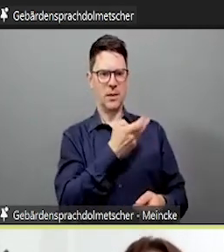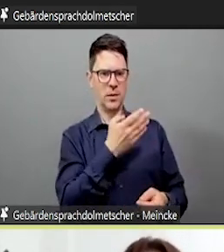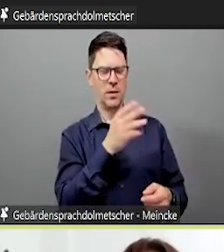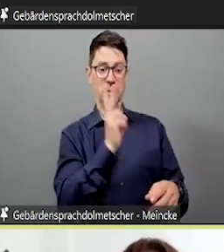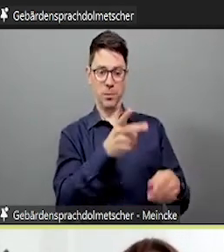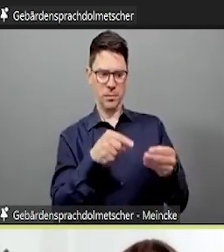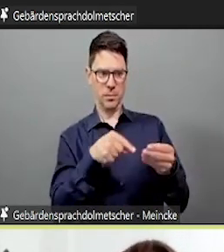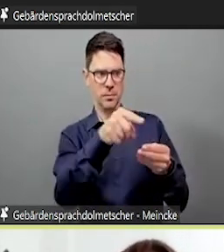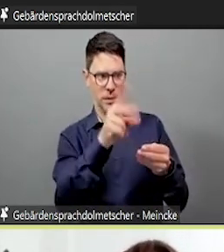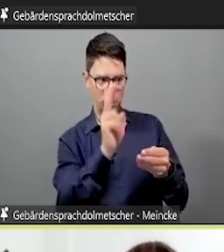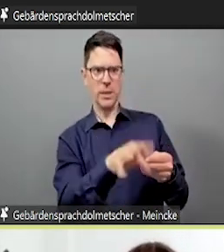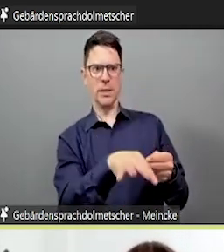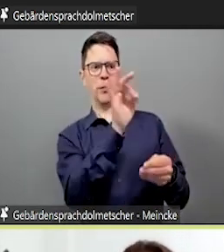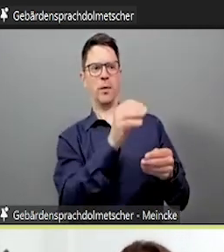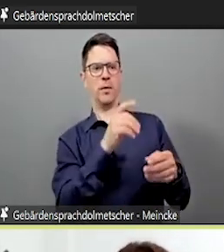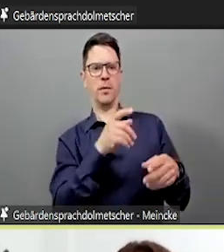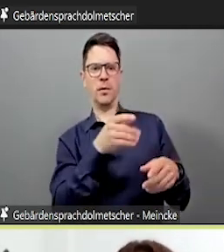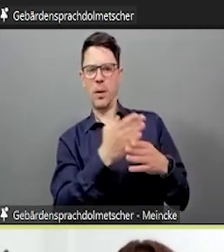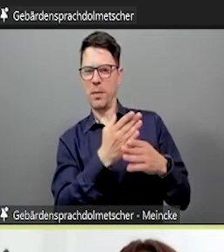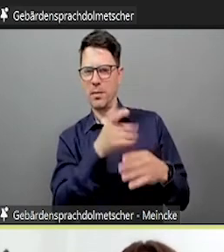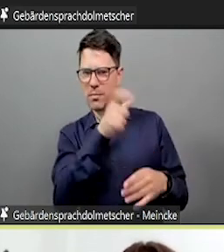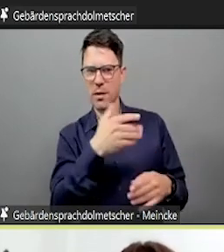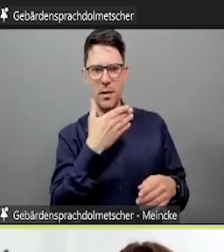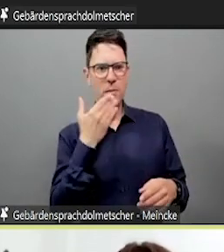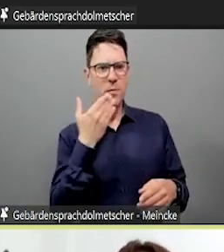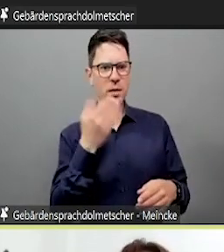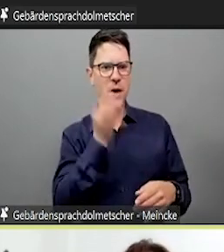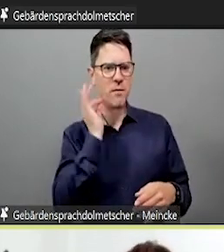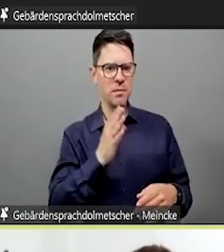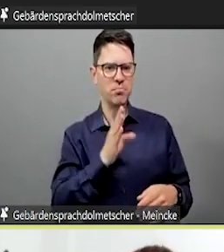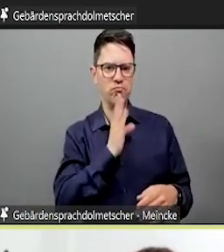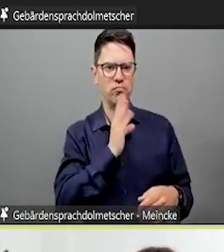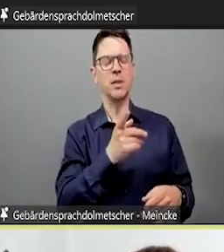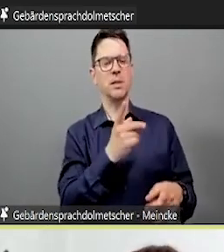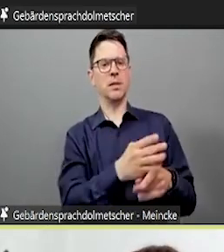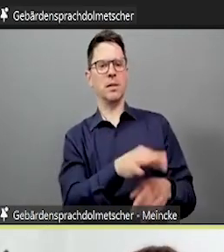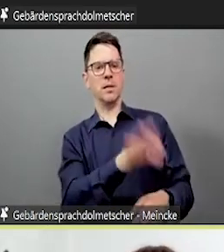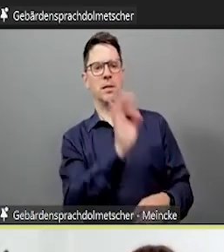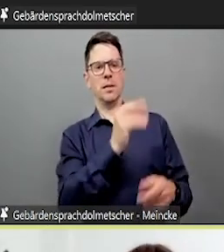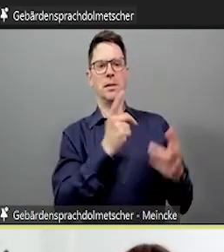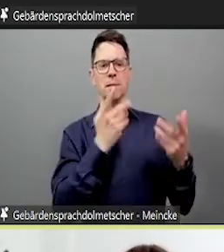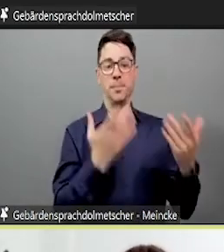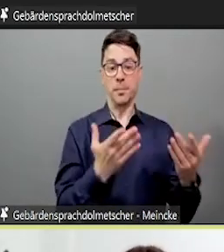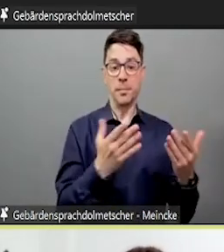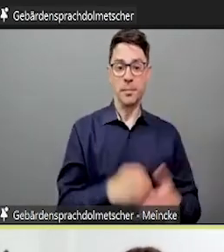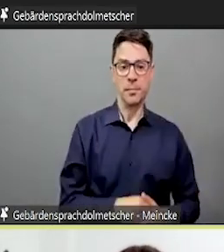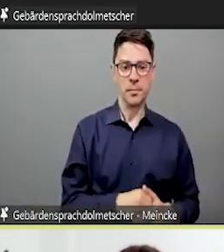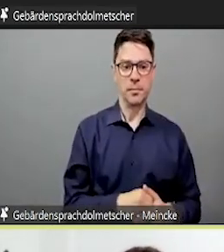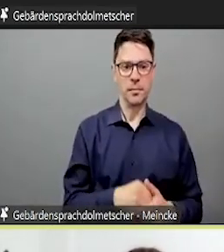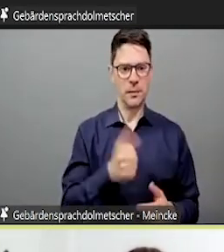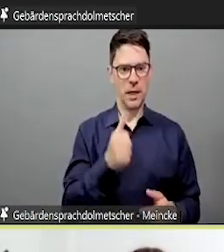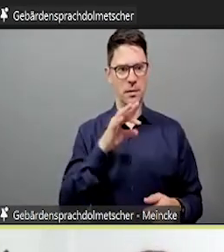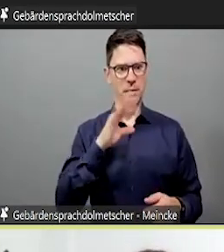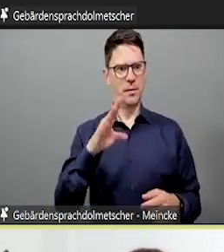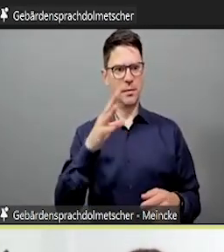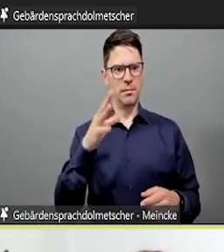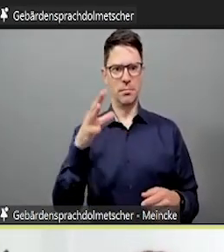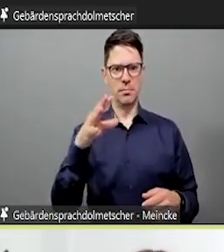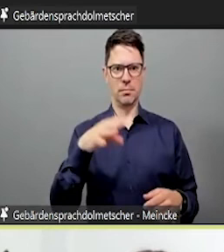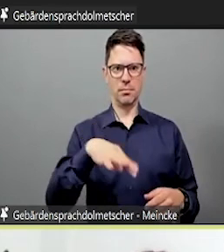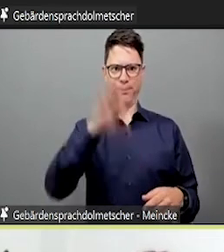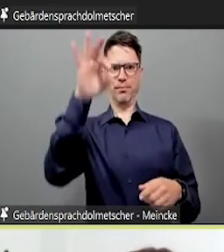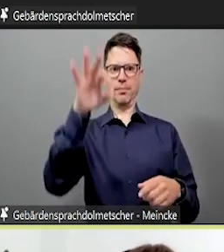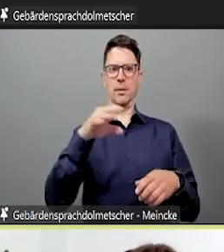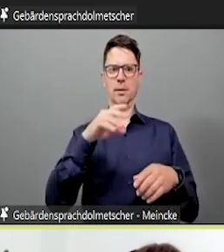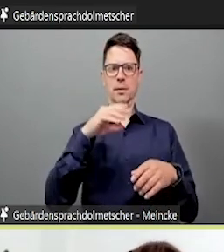man soll möglichst viele Bingos treffen, also möglichst viele Treffer. Sie können natürlich den Schwierigkeitsgrad auch ein bisschen bestimmen, indem Sie das mittlere Feld zum